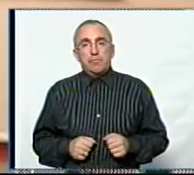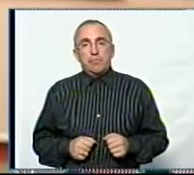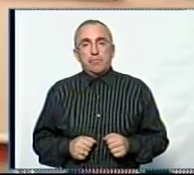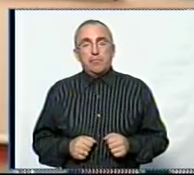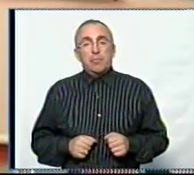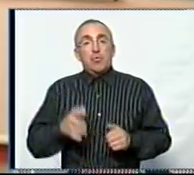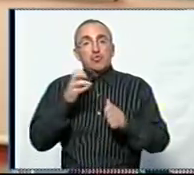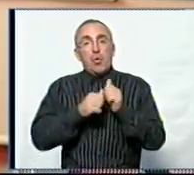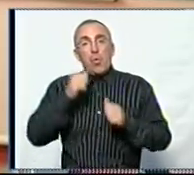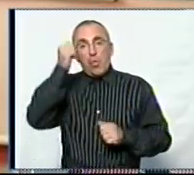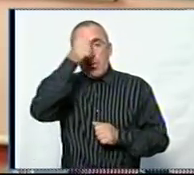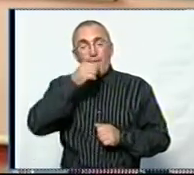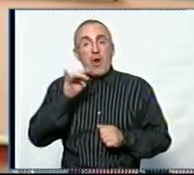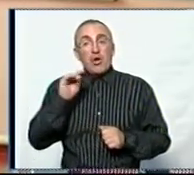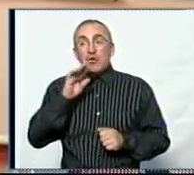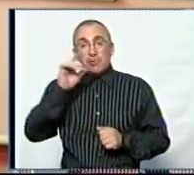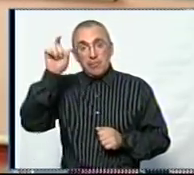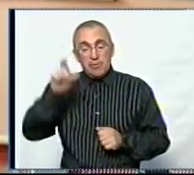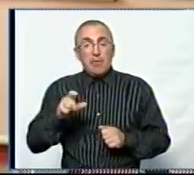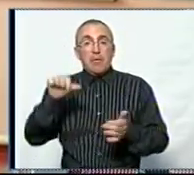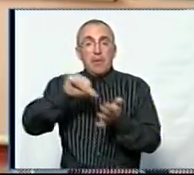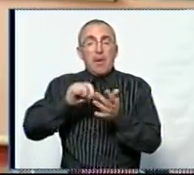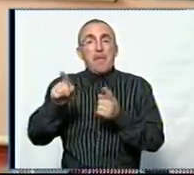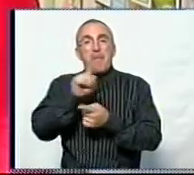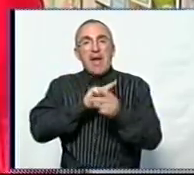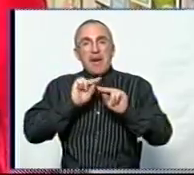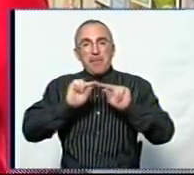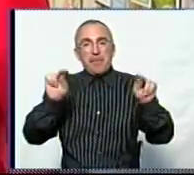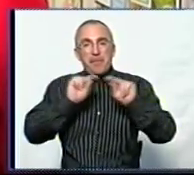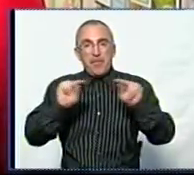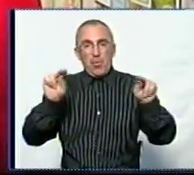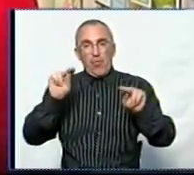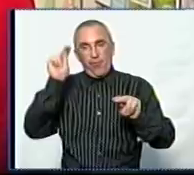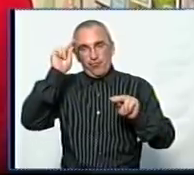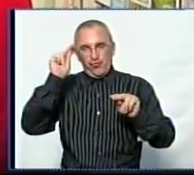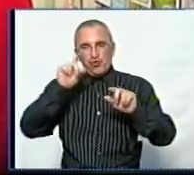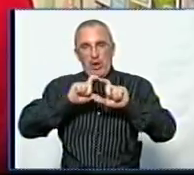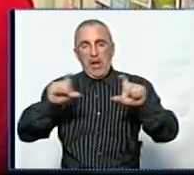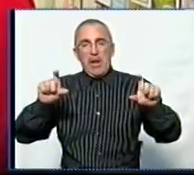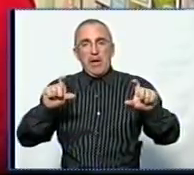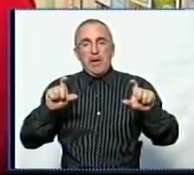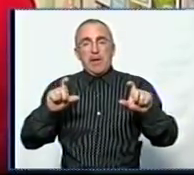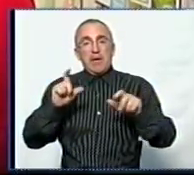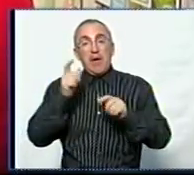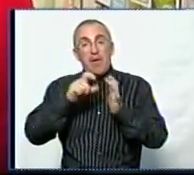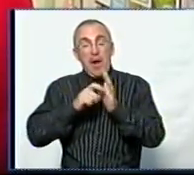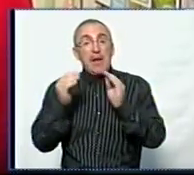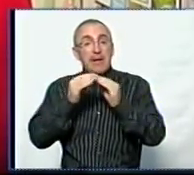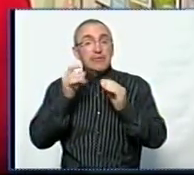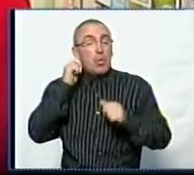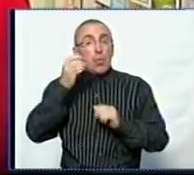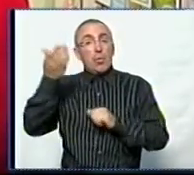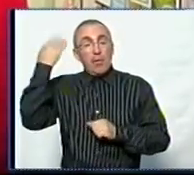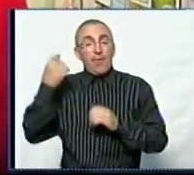Щороку Лідія Фаринич відвідує курси перепідготовки вчителів. «Викладаю в початкових класах, а 10 років тому